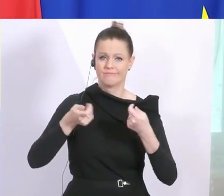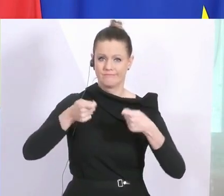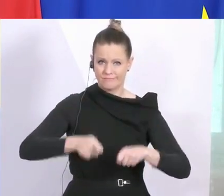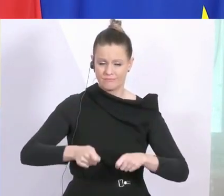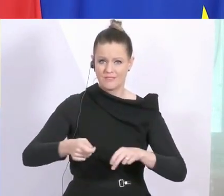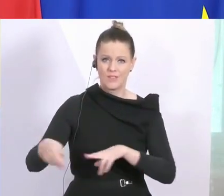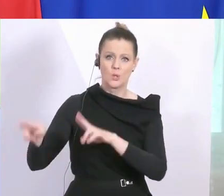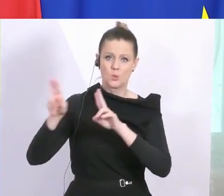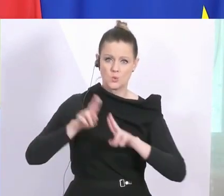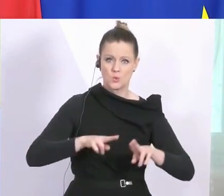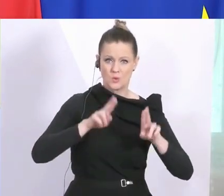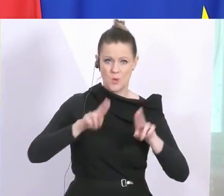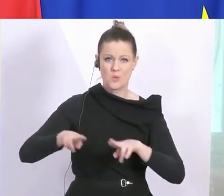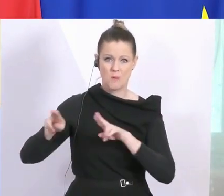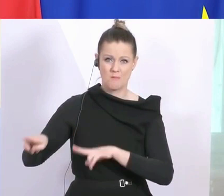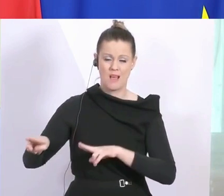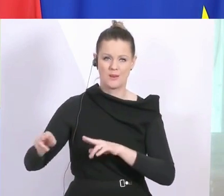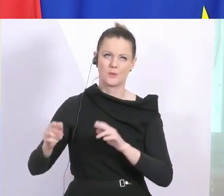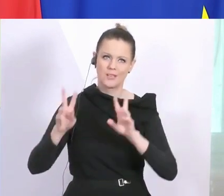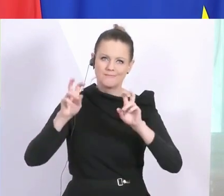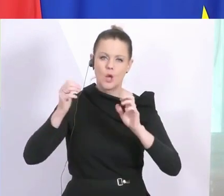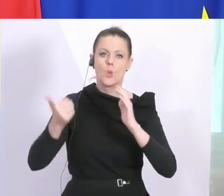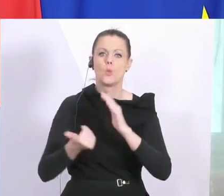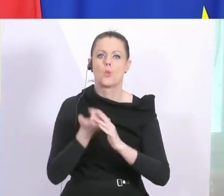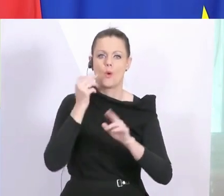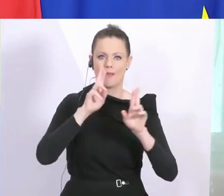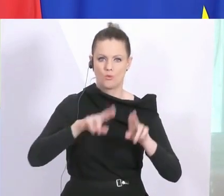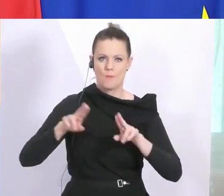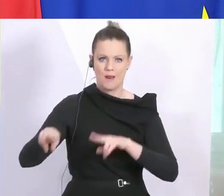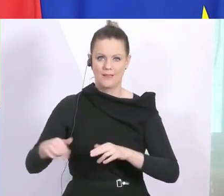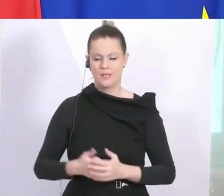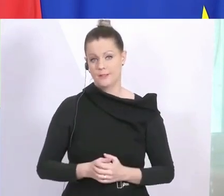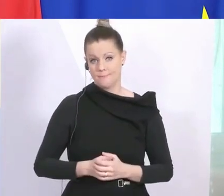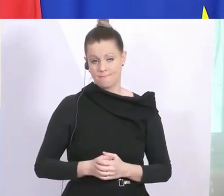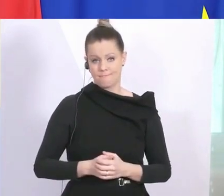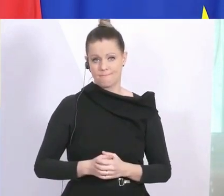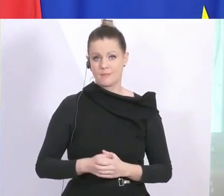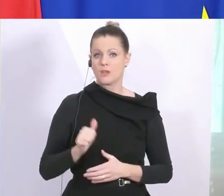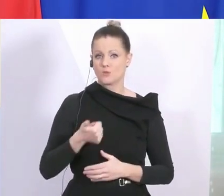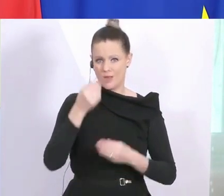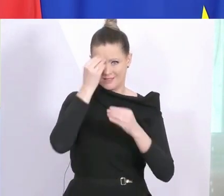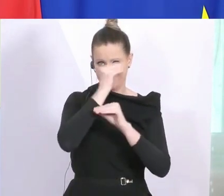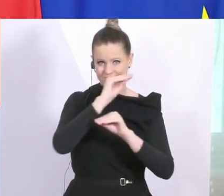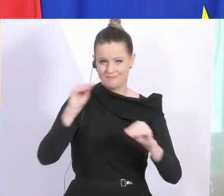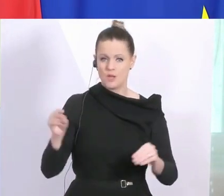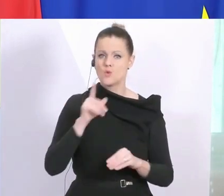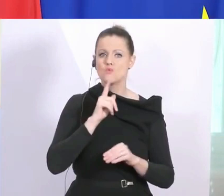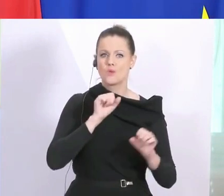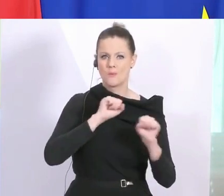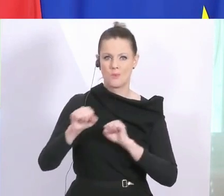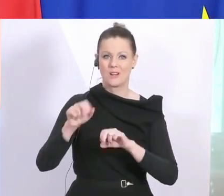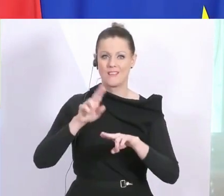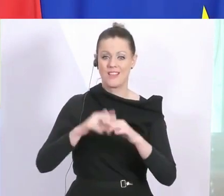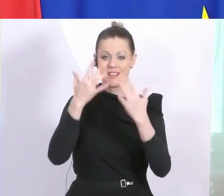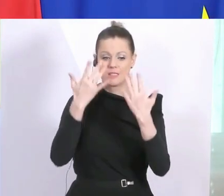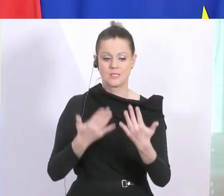in Richtung Normalität oder neue Normalität übergehen? Wichtig ist einmal festzuhalten, das geht nur, wenn die Zahlen das auch